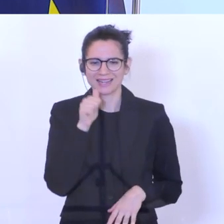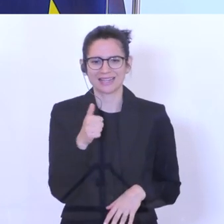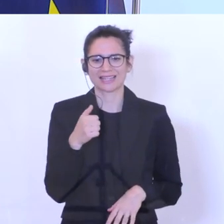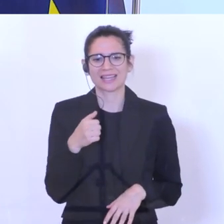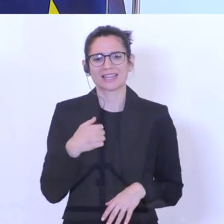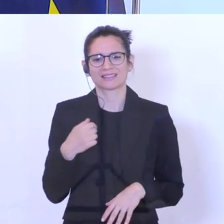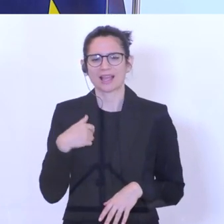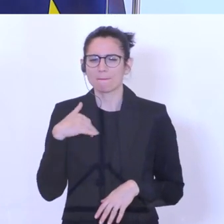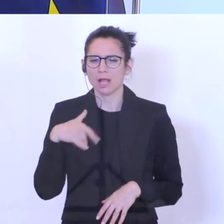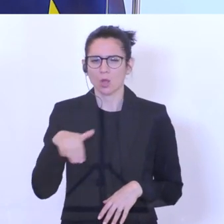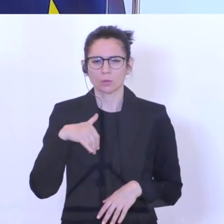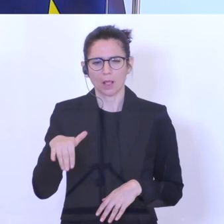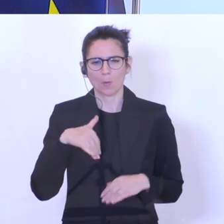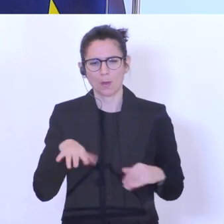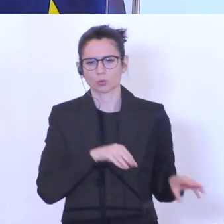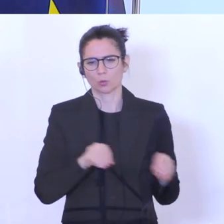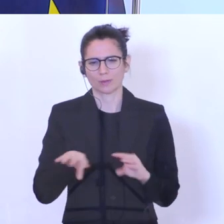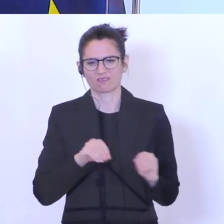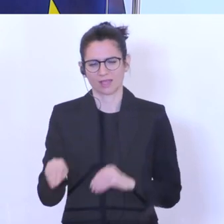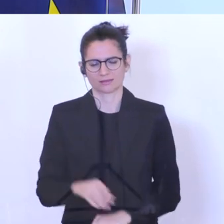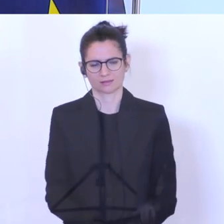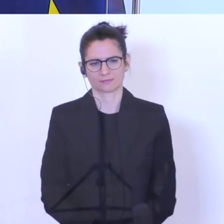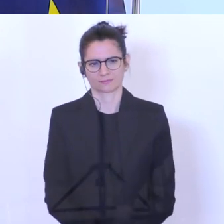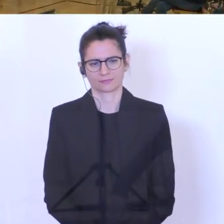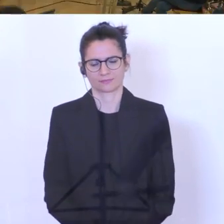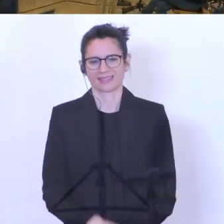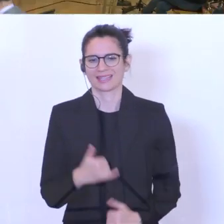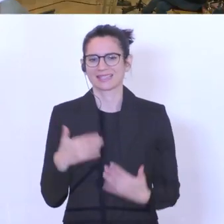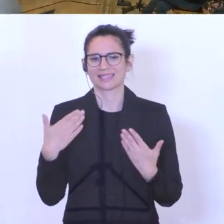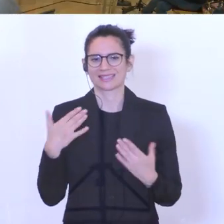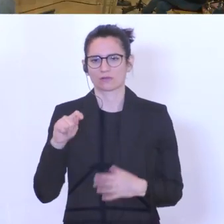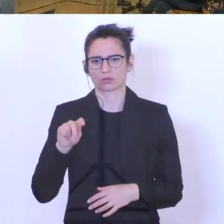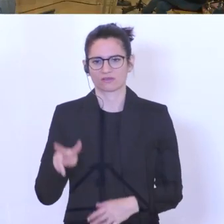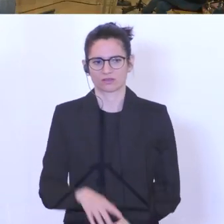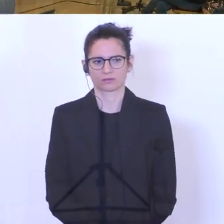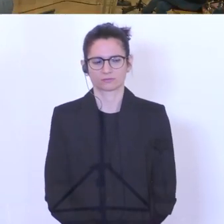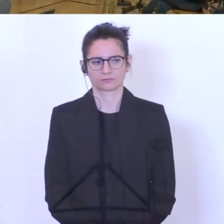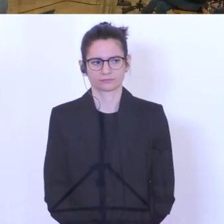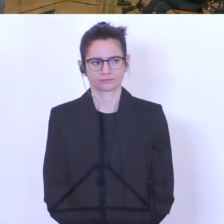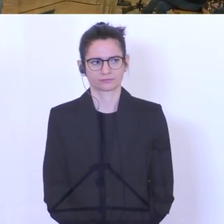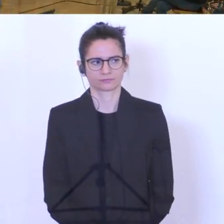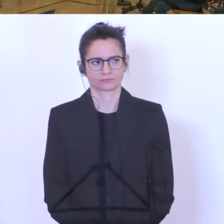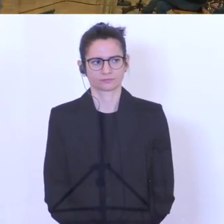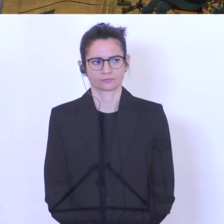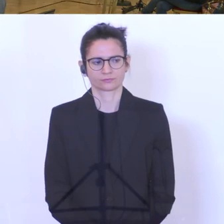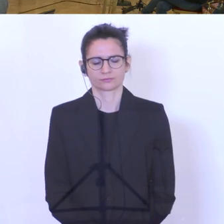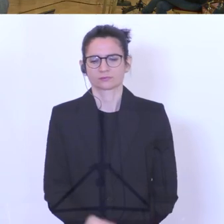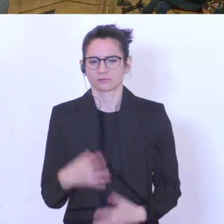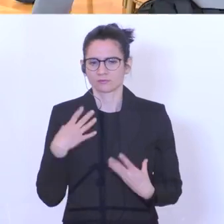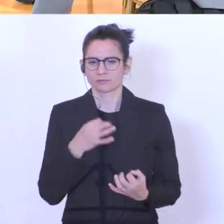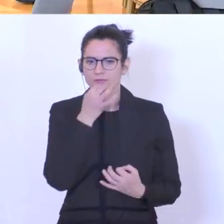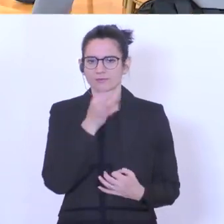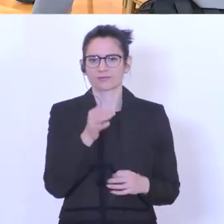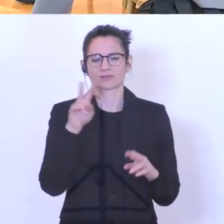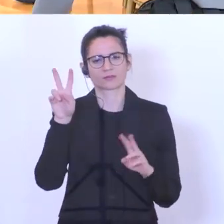wo die Überweisungen getätigt werden für die Firmen. ServusTV. Ich habe auch wieder eine Frage an die Frau